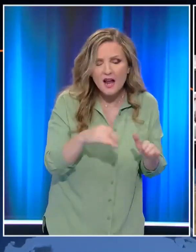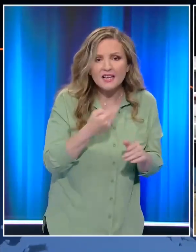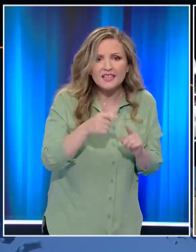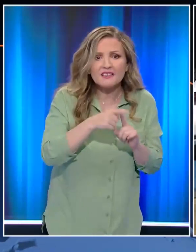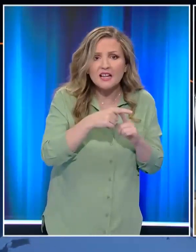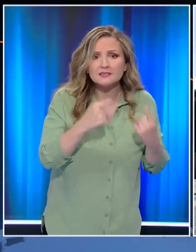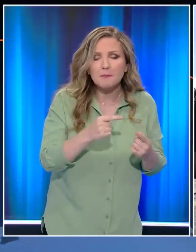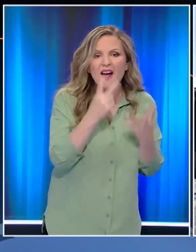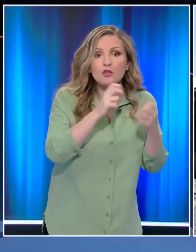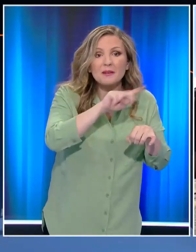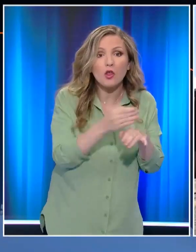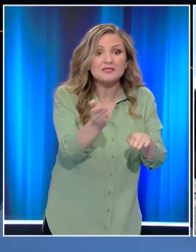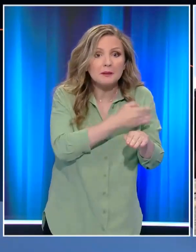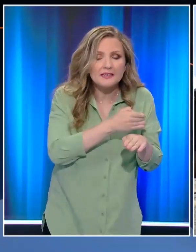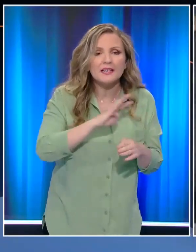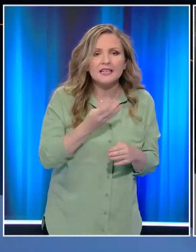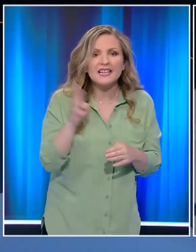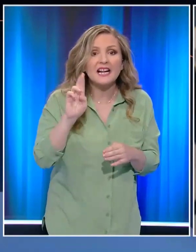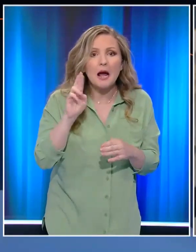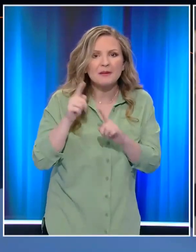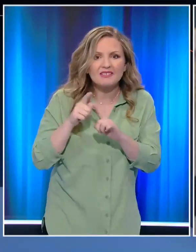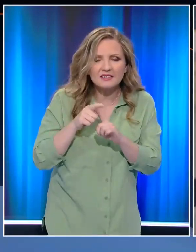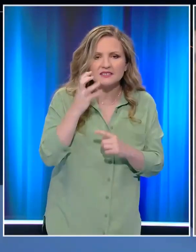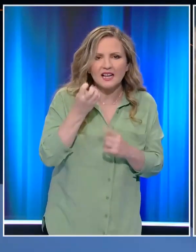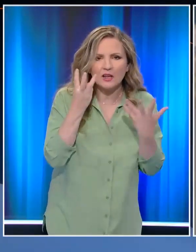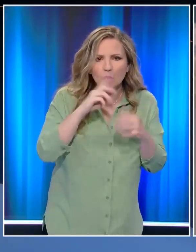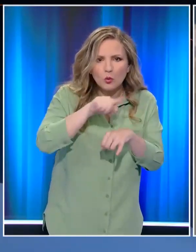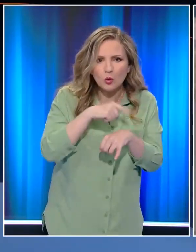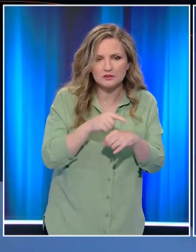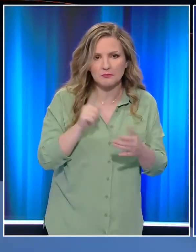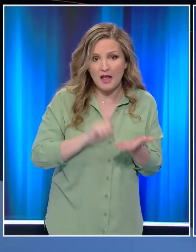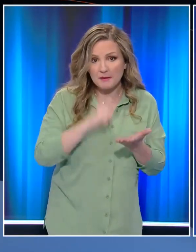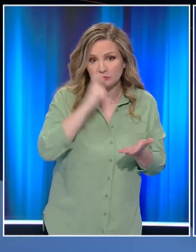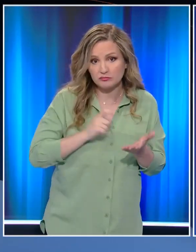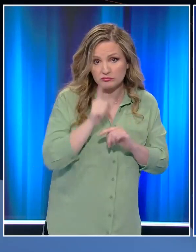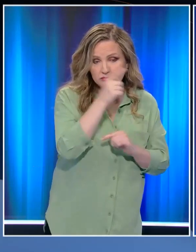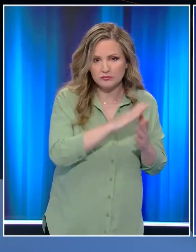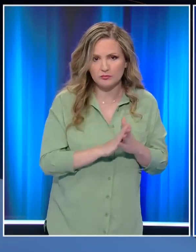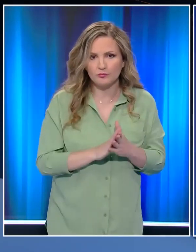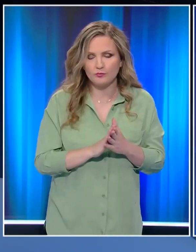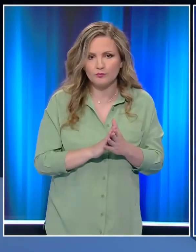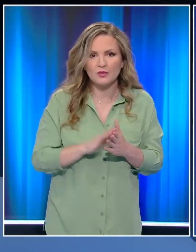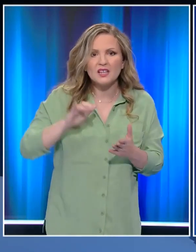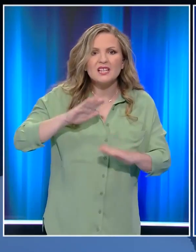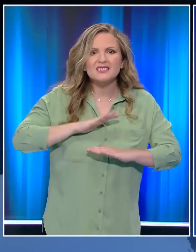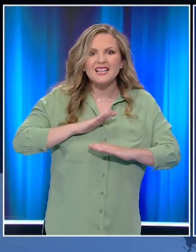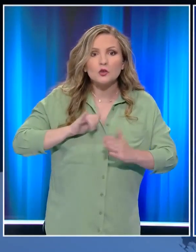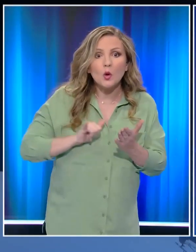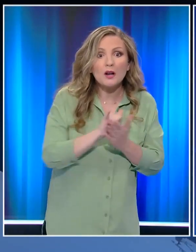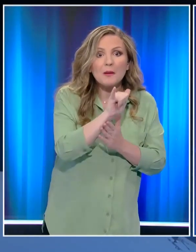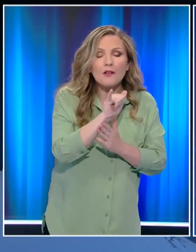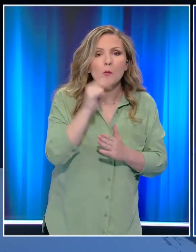72 ώρων είτε με αρνητικό αποτέλεσμα rapid test 48 ώρων. Πολλοί νεκροί συντριβοί στρατιωτικού